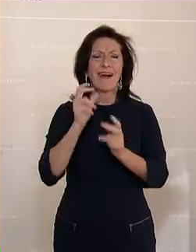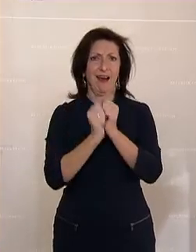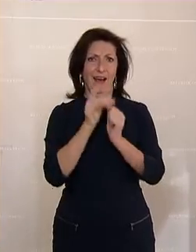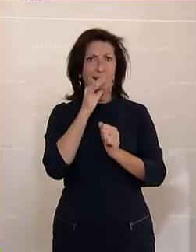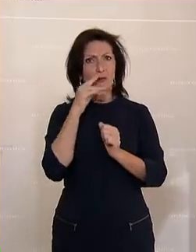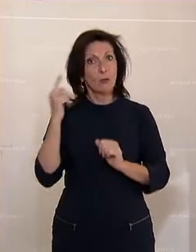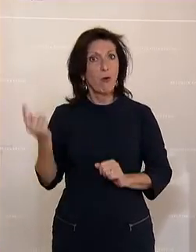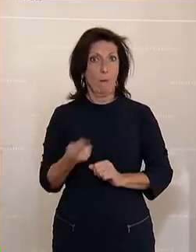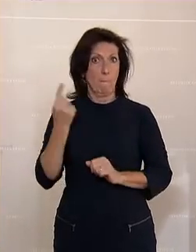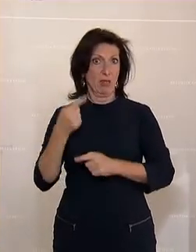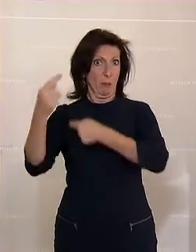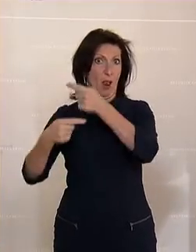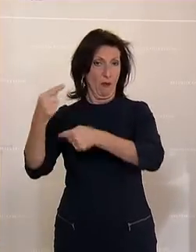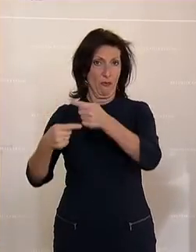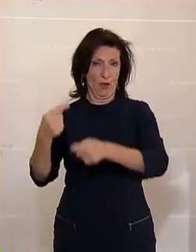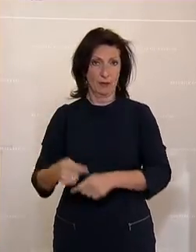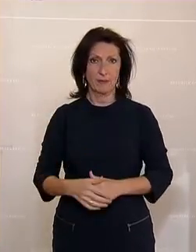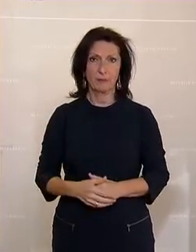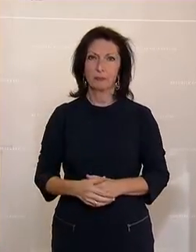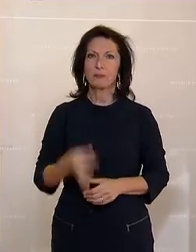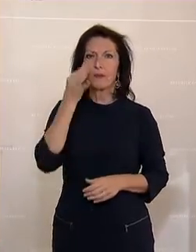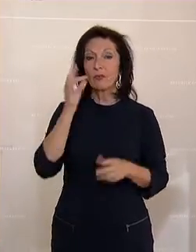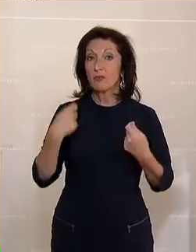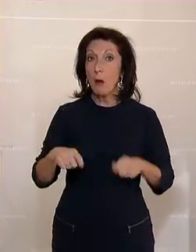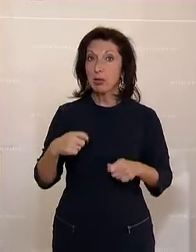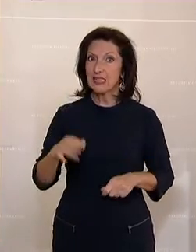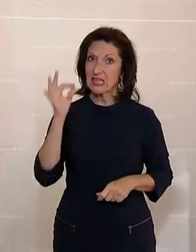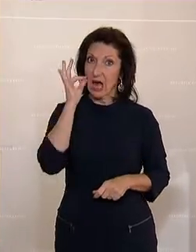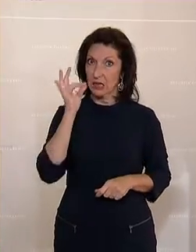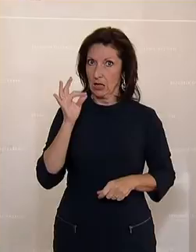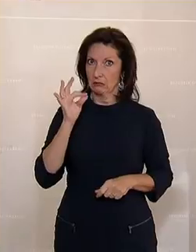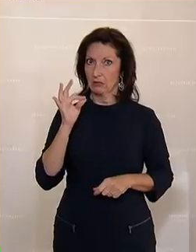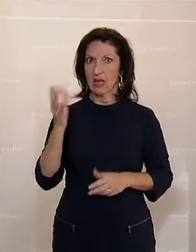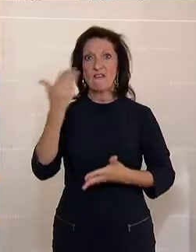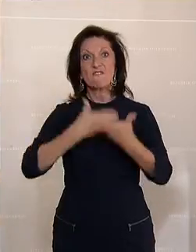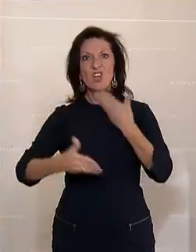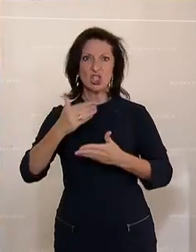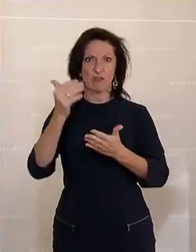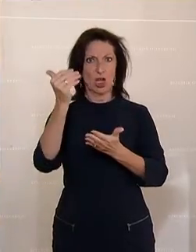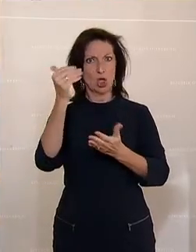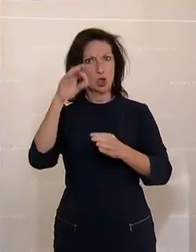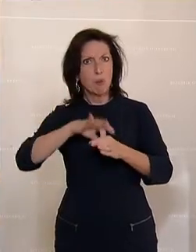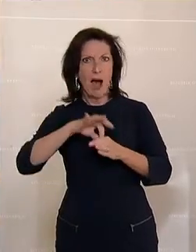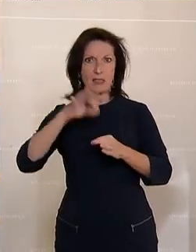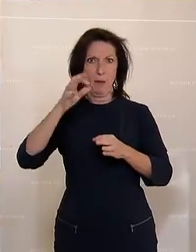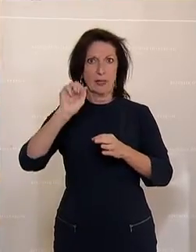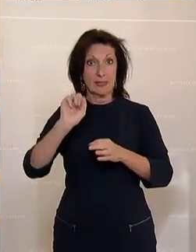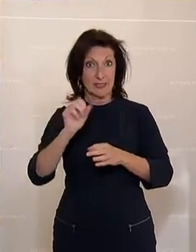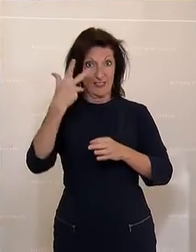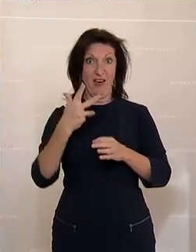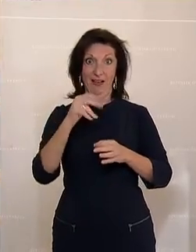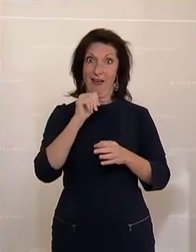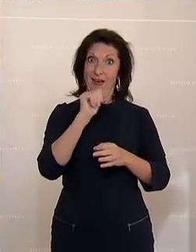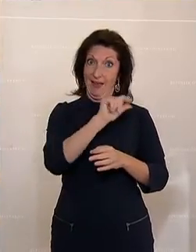können. Und dass die Frau Präsidentin den strenge Maßstab von Wirtschaftlichkeit, Sparsamkeit und Zweckmäßigkeit nicht nur bei ihren